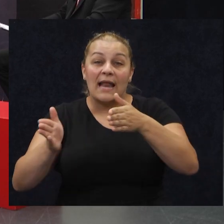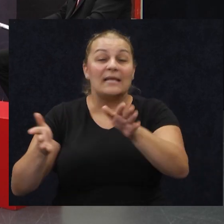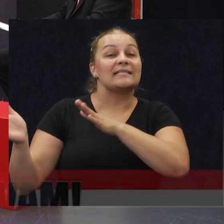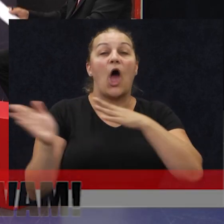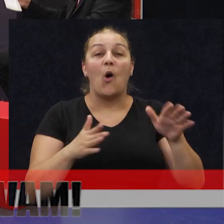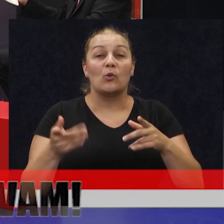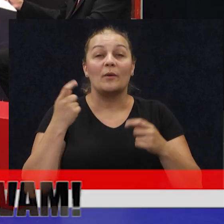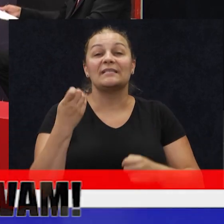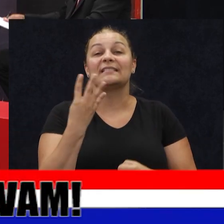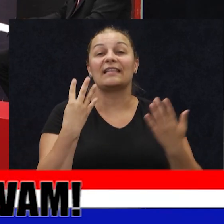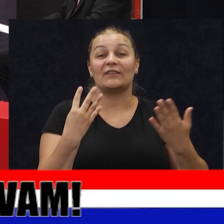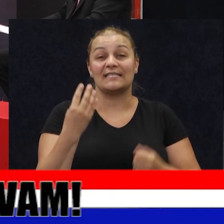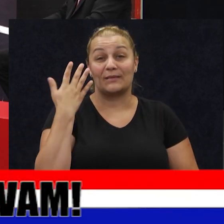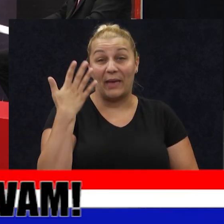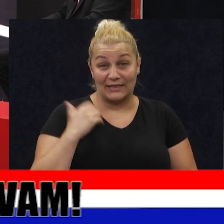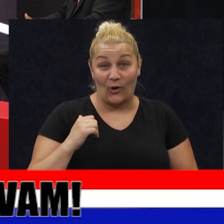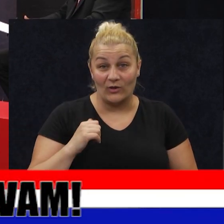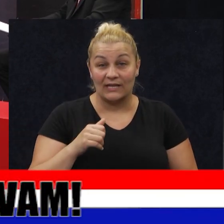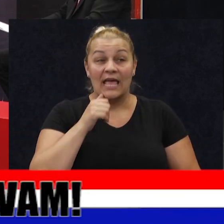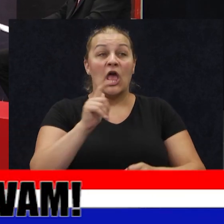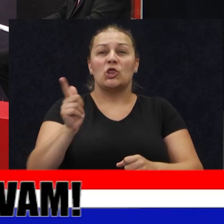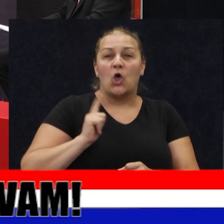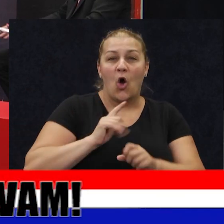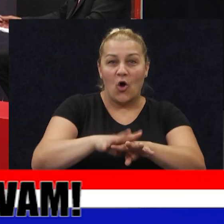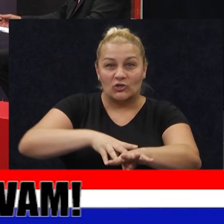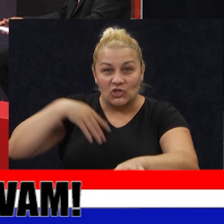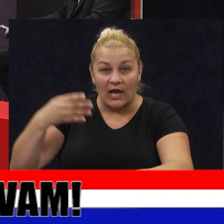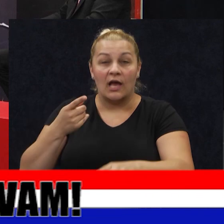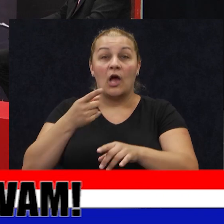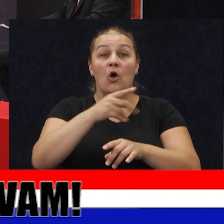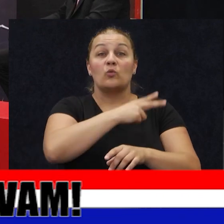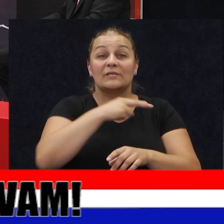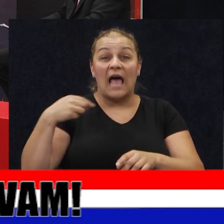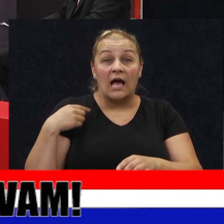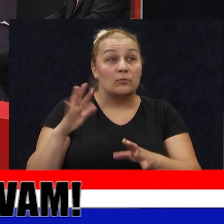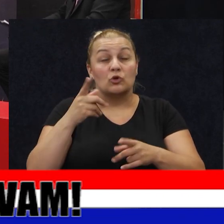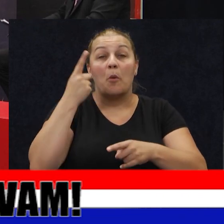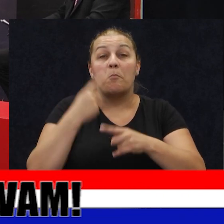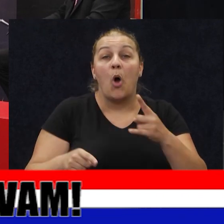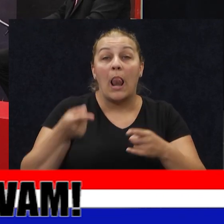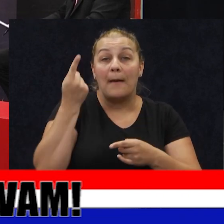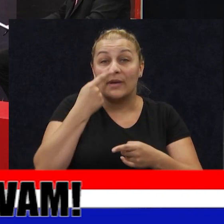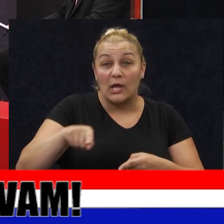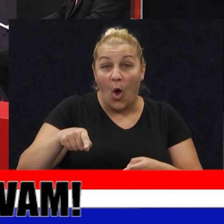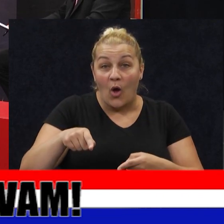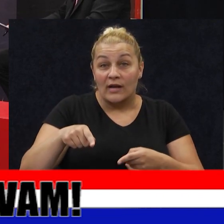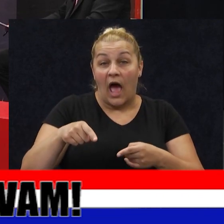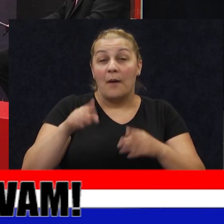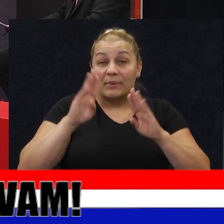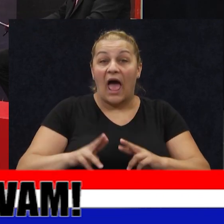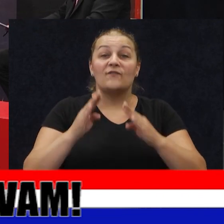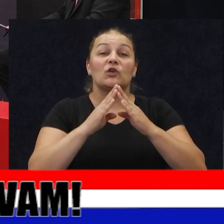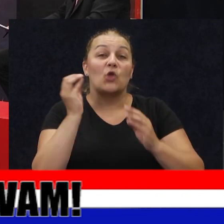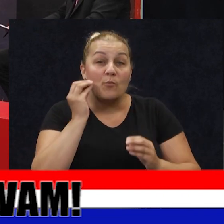95. pa ovi doćeci, pa ono u Dirljevo na Zagrebu, ugotovo pola miliona istinskim domoljuba, pa onda